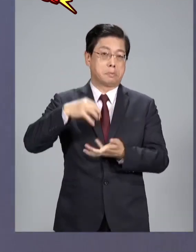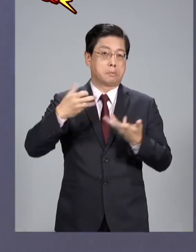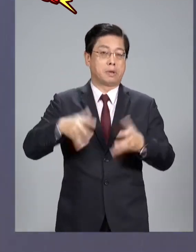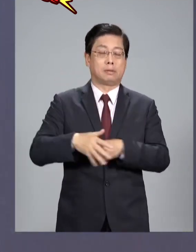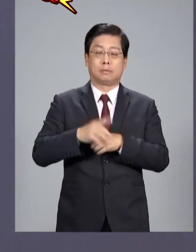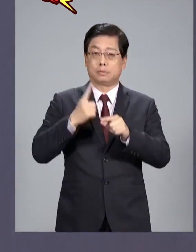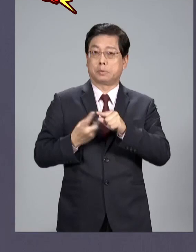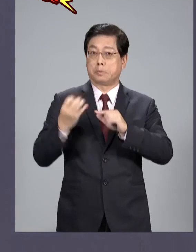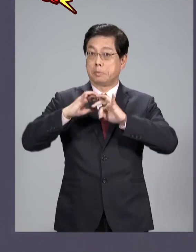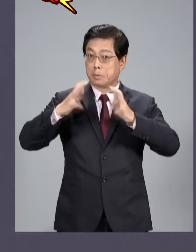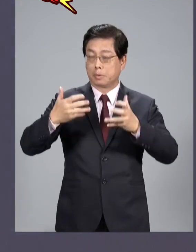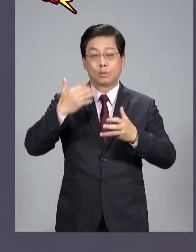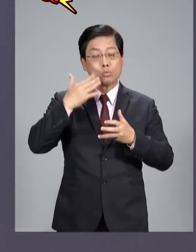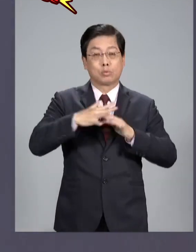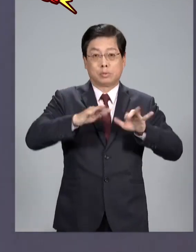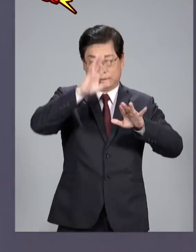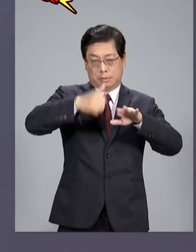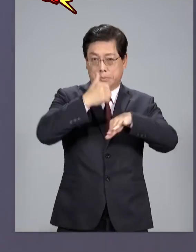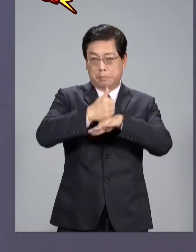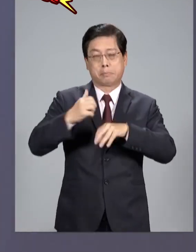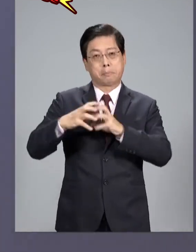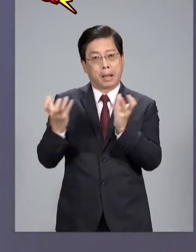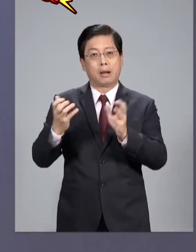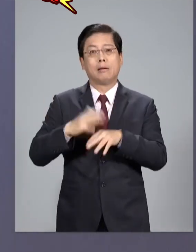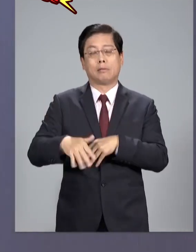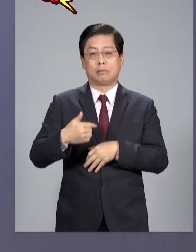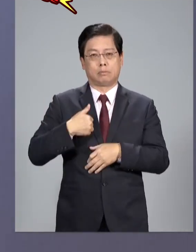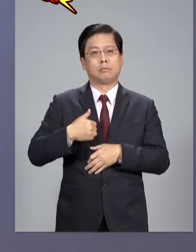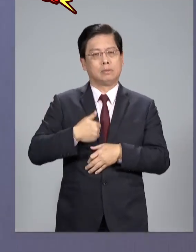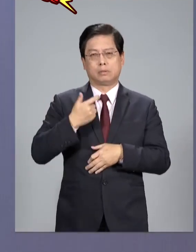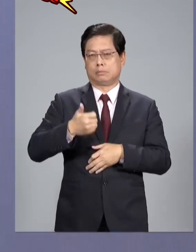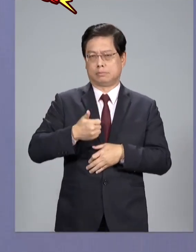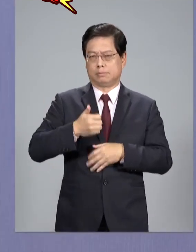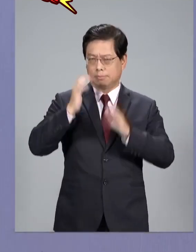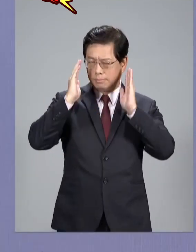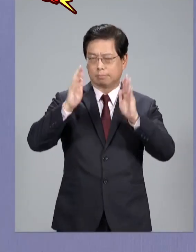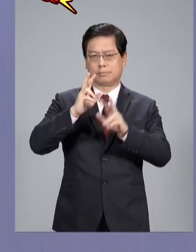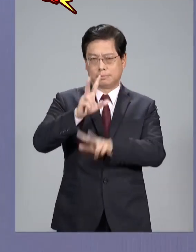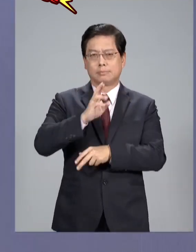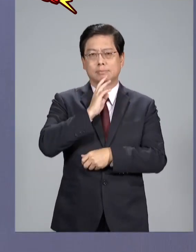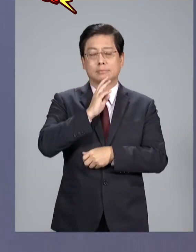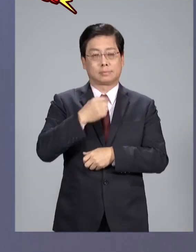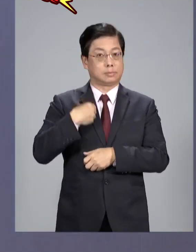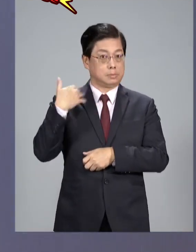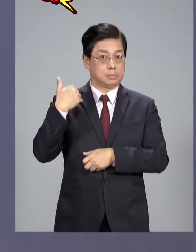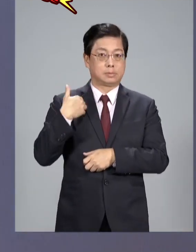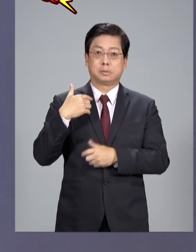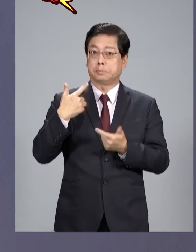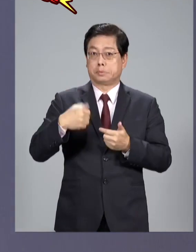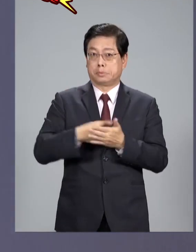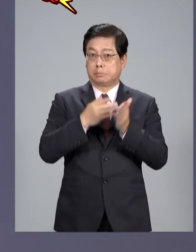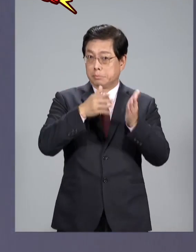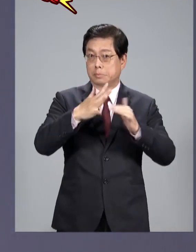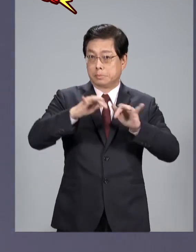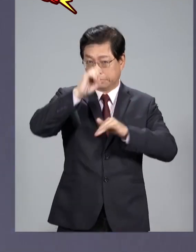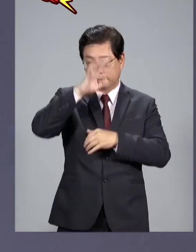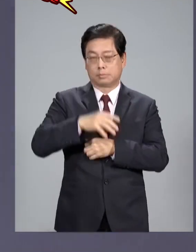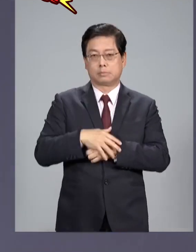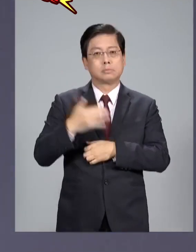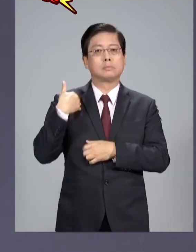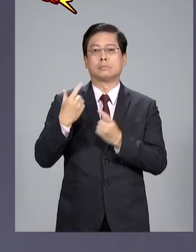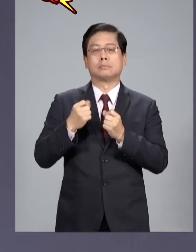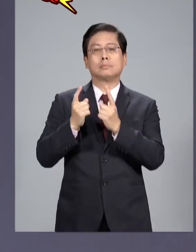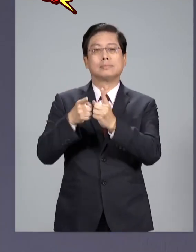說中華民國民進黨執政會滅亡我講這個是不是開玩笑的當然我講這個話也不是只是對民進黨講我也